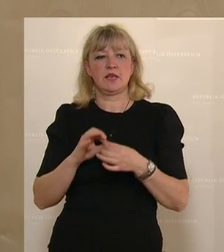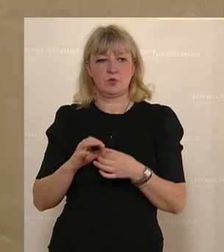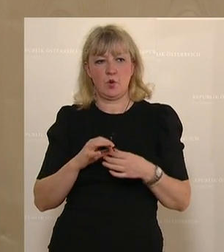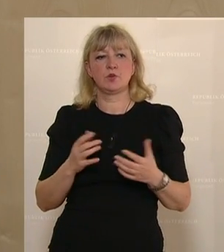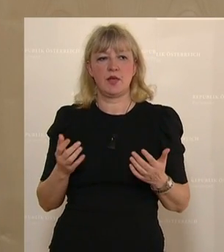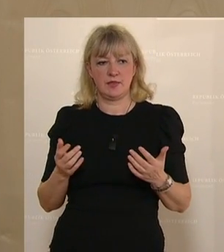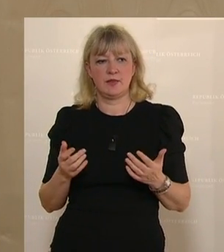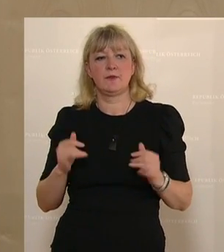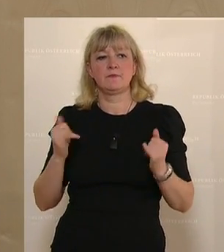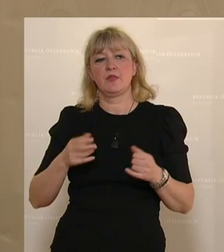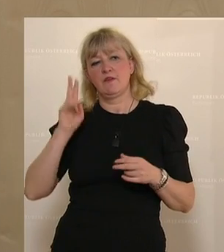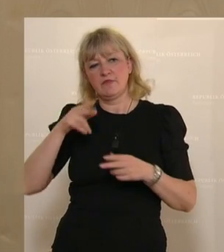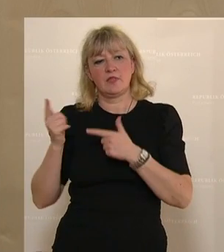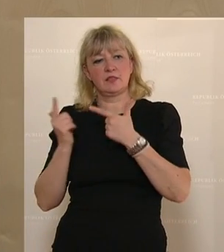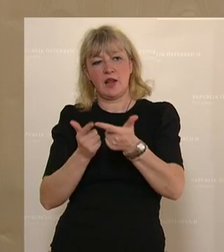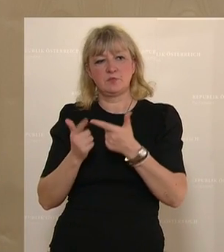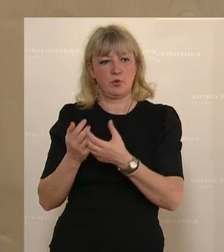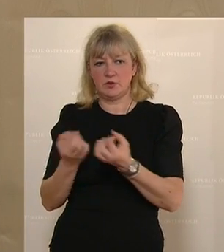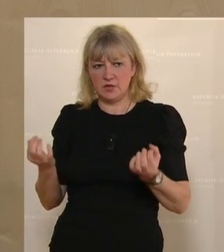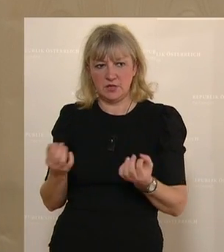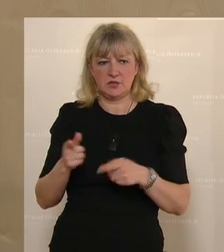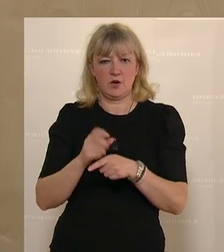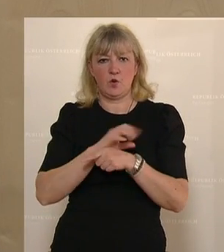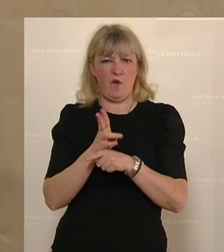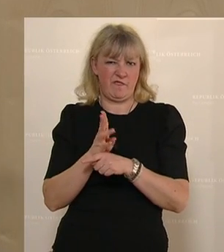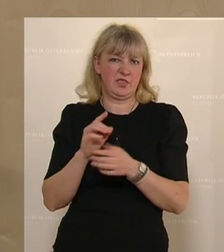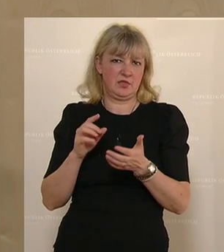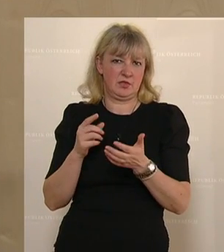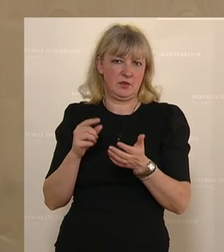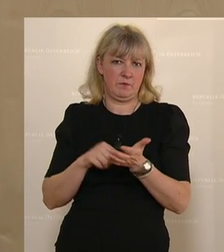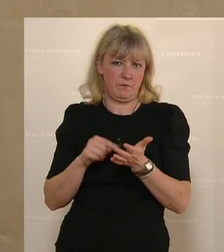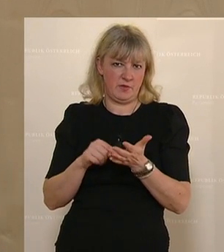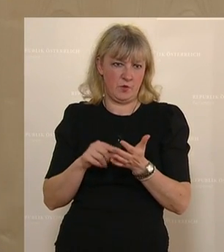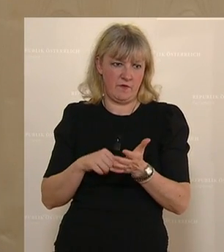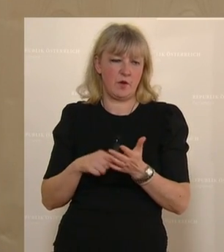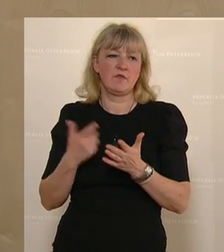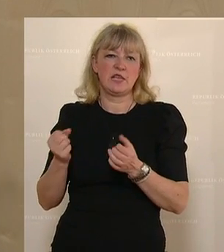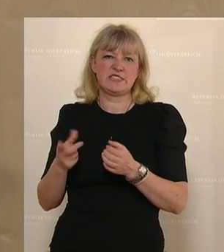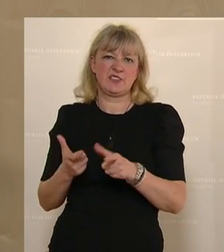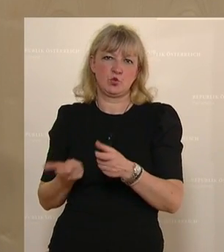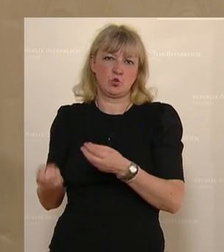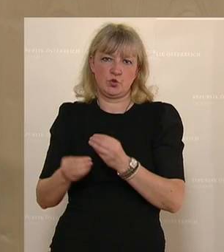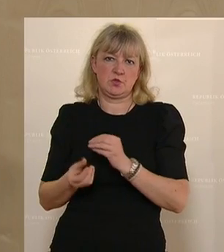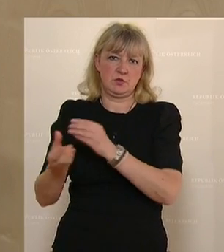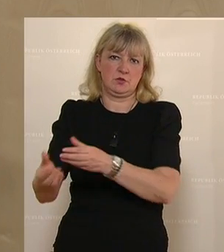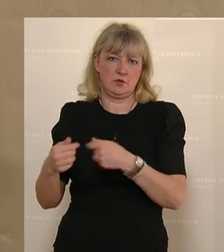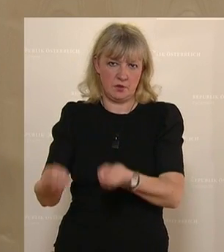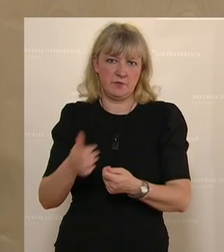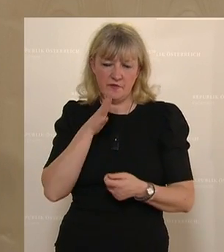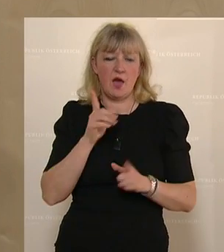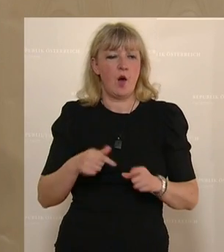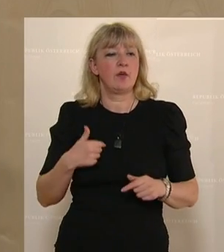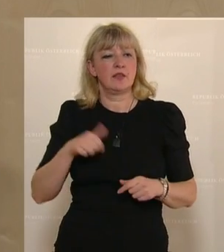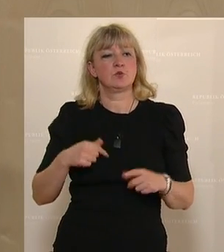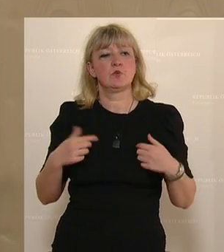jene Transporte nicht, die Covid-bedingt sind. Und da geben wir auch einen Zweckzuschuss. Aber was mich noch besonders